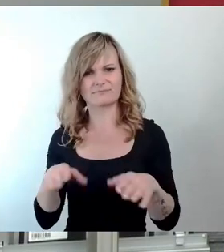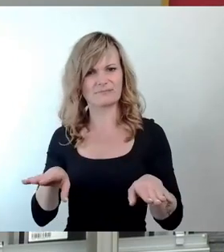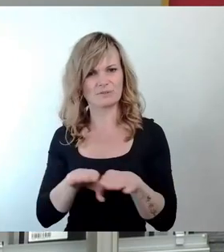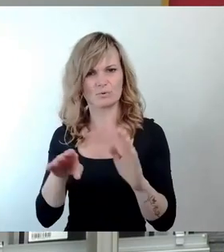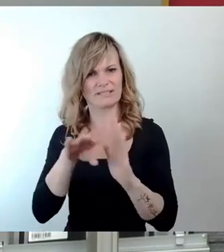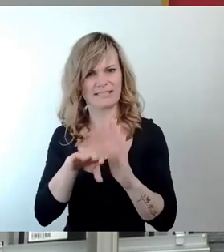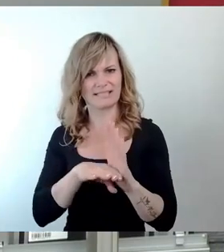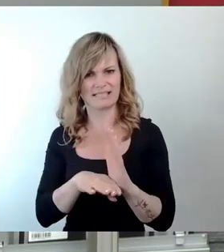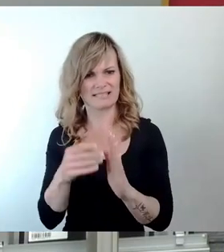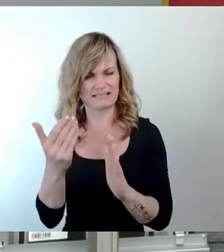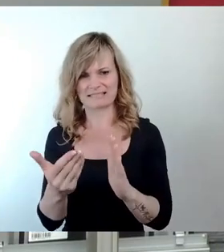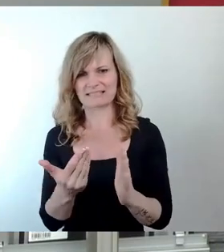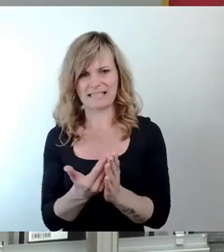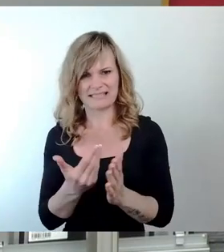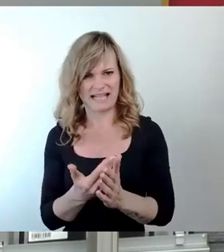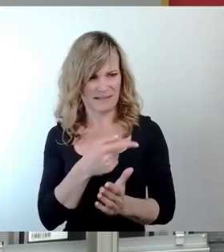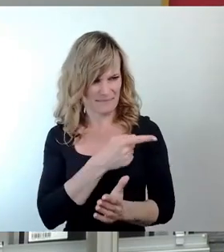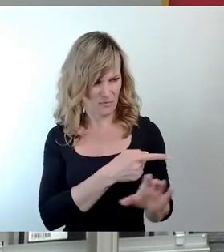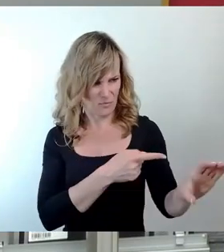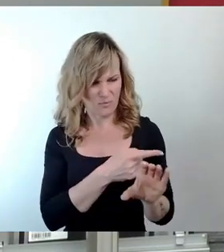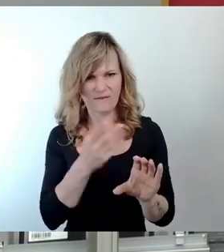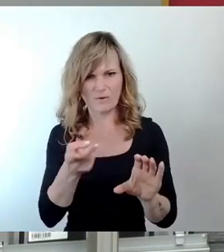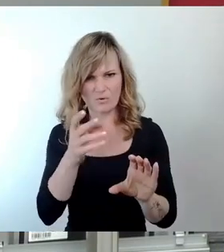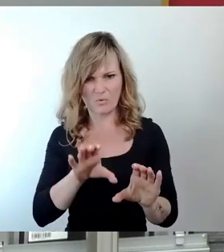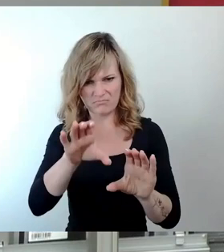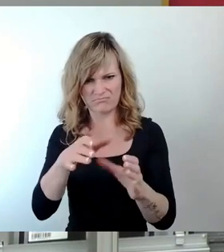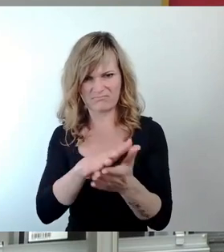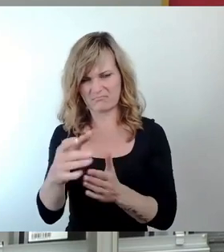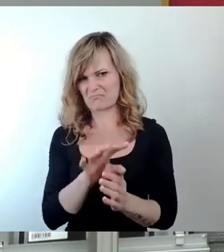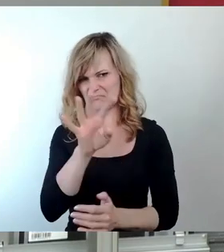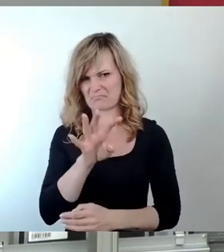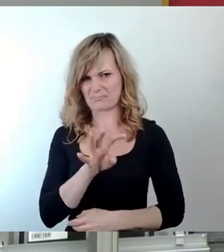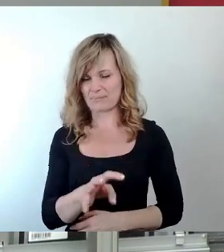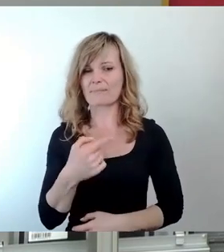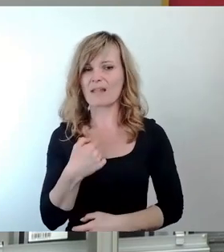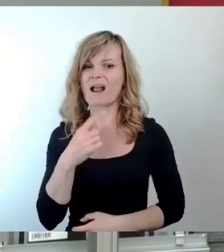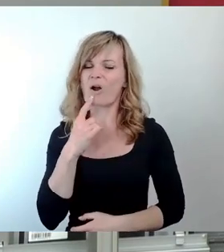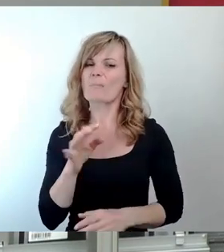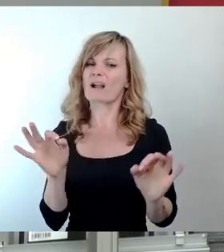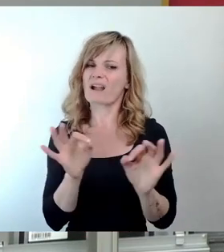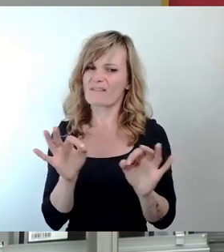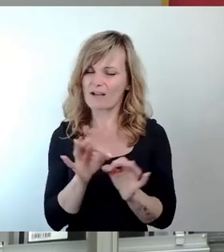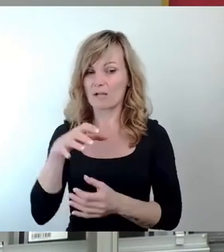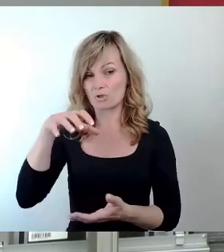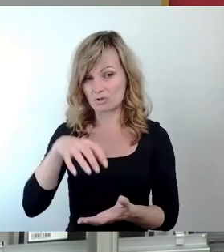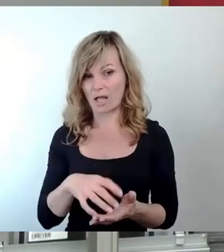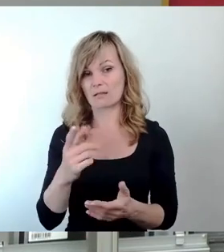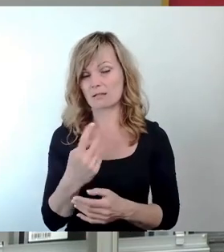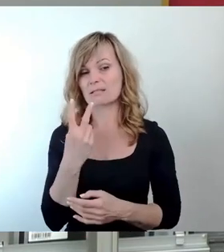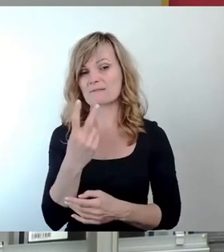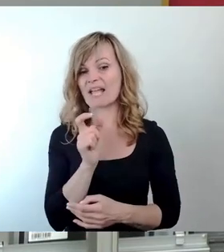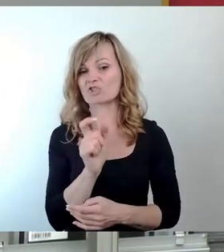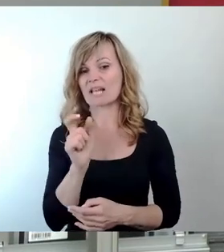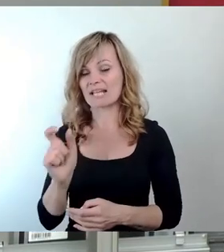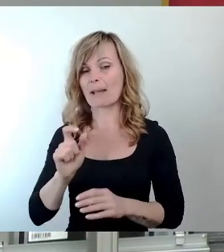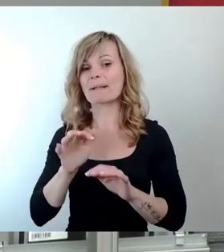ist aus unserer Sicht demnach mehr als fraglich. Die Gefahr ist also sehr groß, dass die Stadt dann einen zweistelligen Millionenbetrag in einem sehr knapp bemessenen städtischen